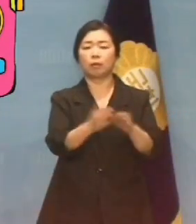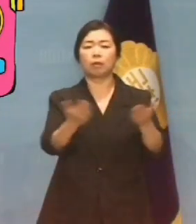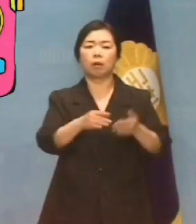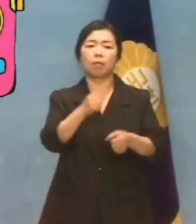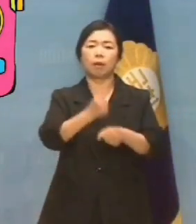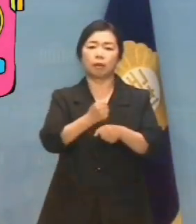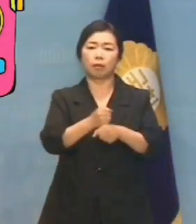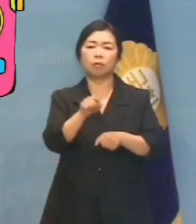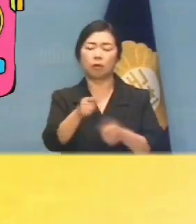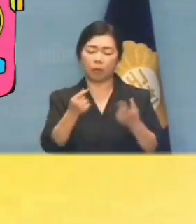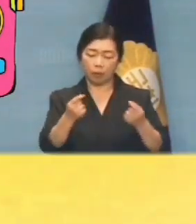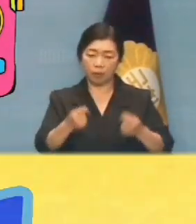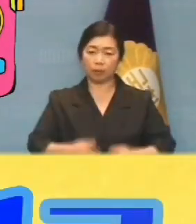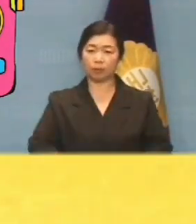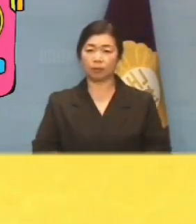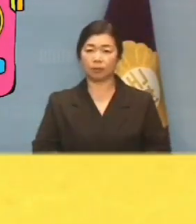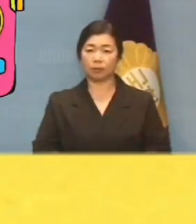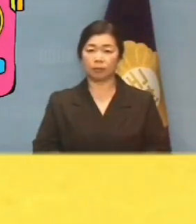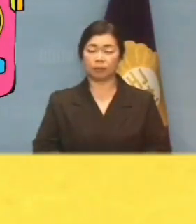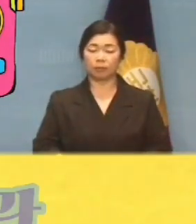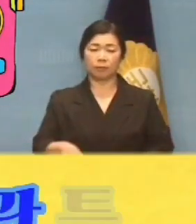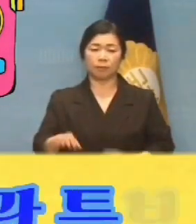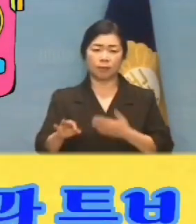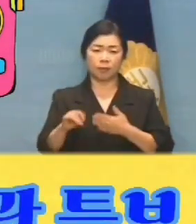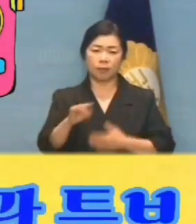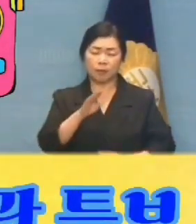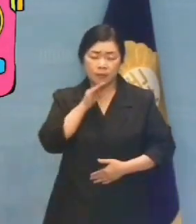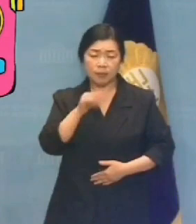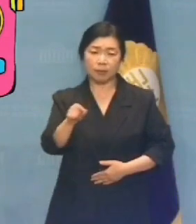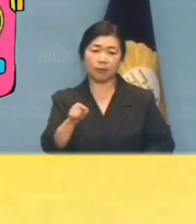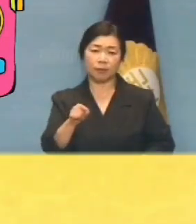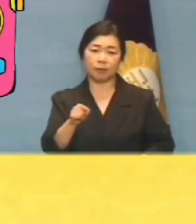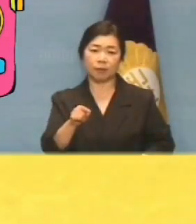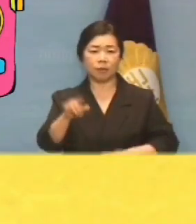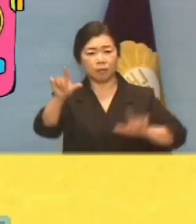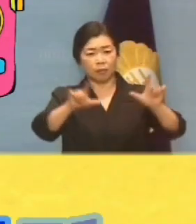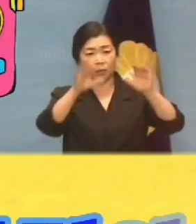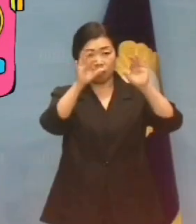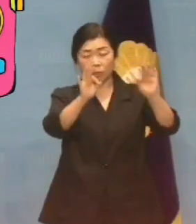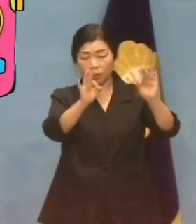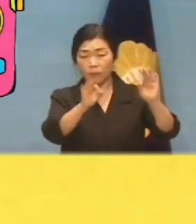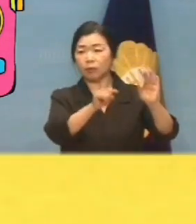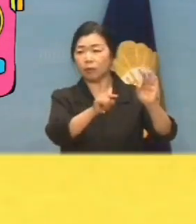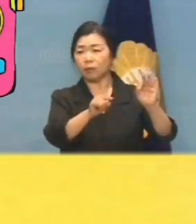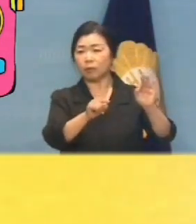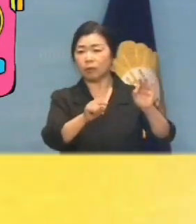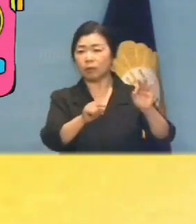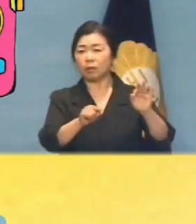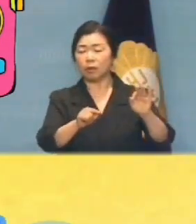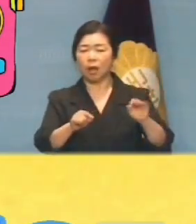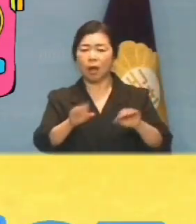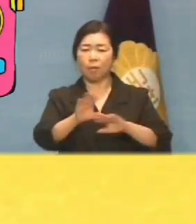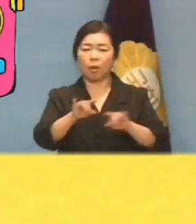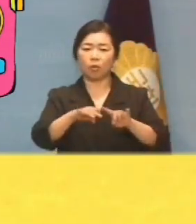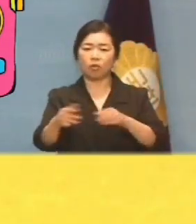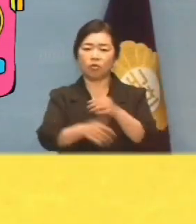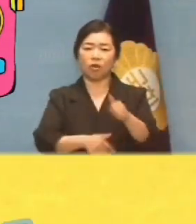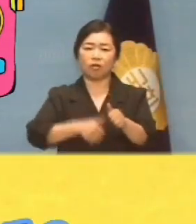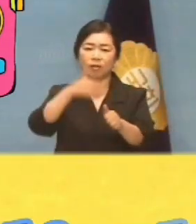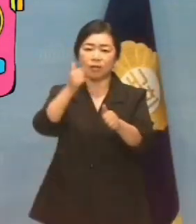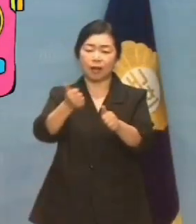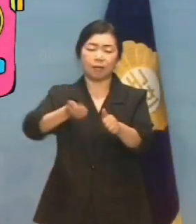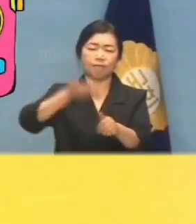눈 가리고 아웅하는 이동관 특보의 모습은 윤석열 대통령이 방통위원장으로